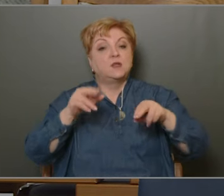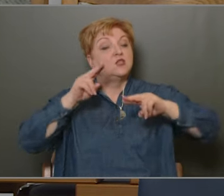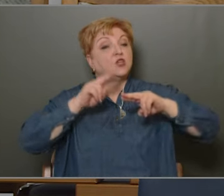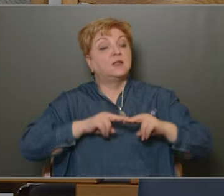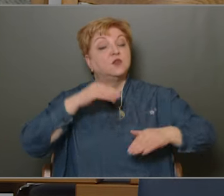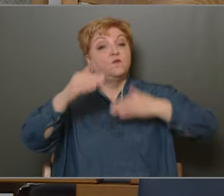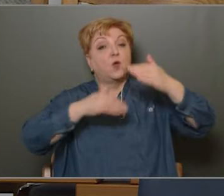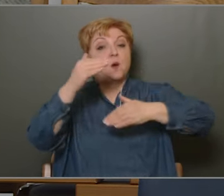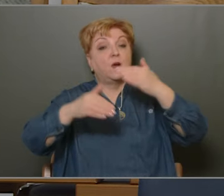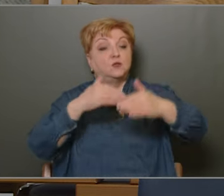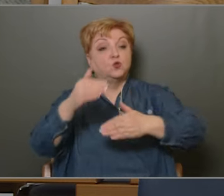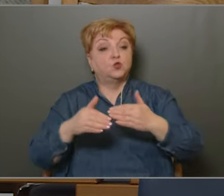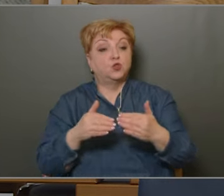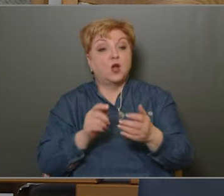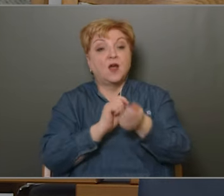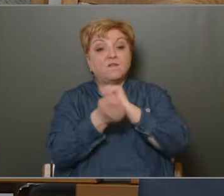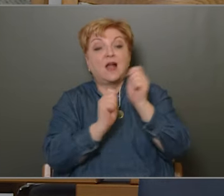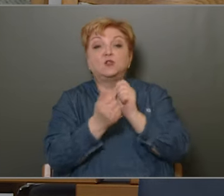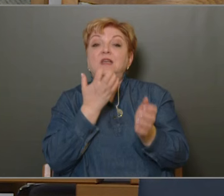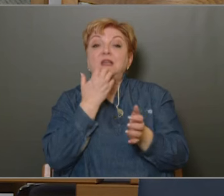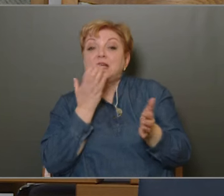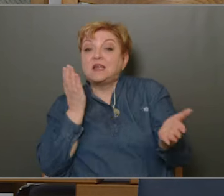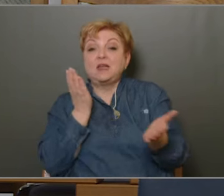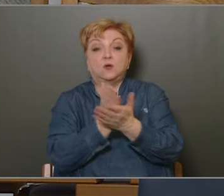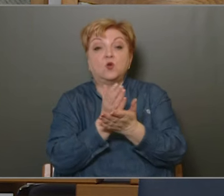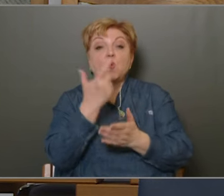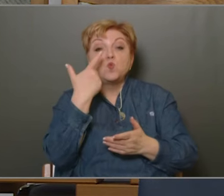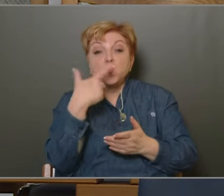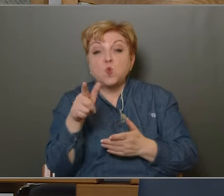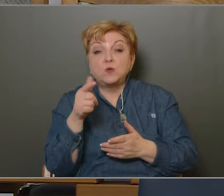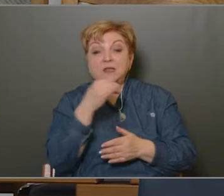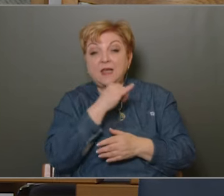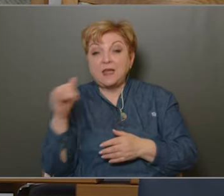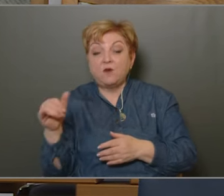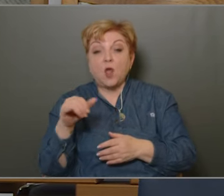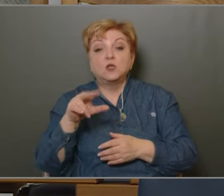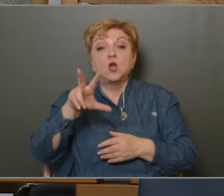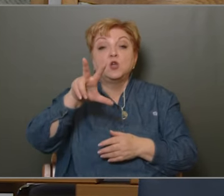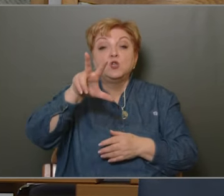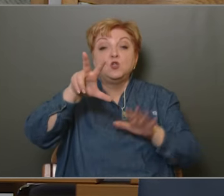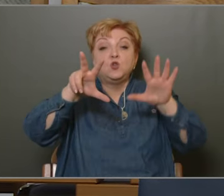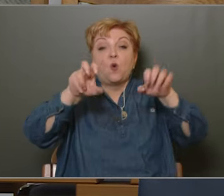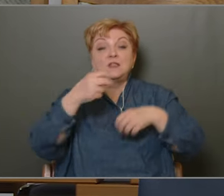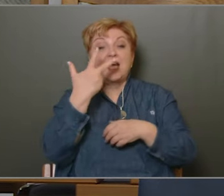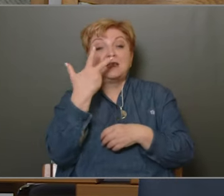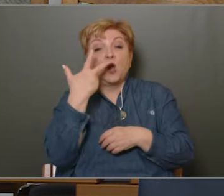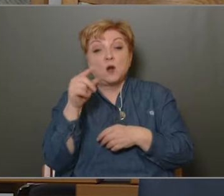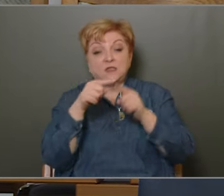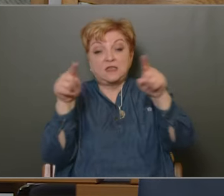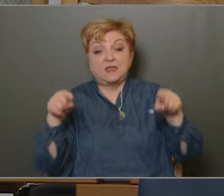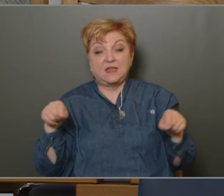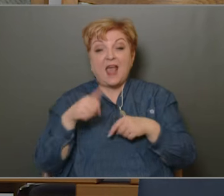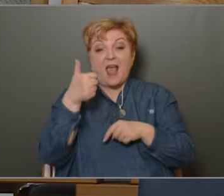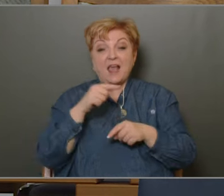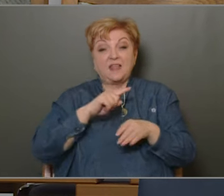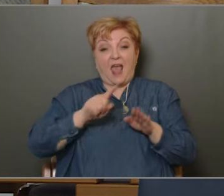folyamatosan változó igényekhez igazítjuk. 20 év alatt 830 ezer négyzetméterről, 1,3 millió